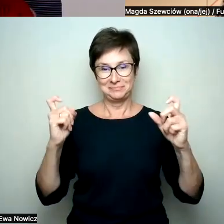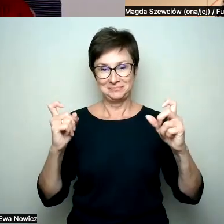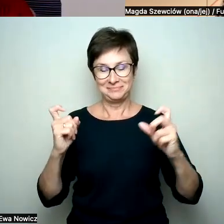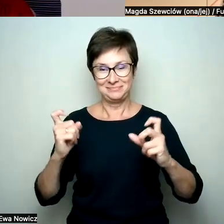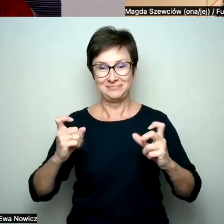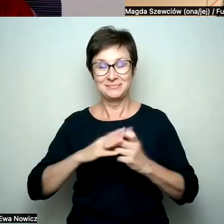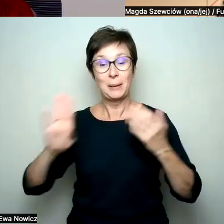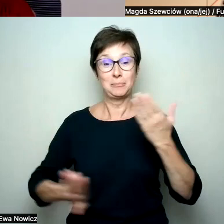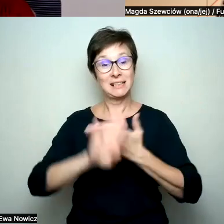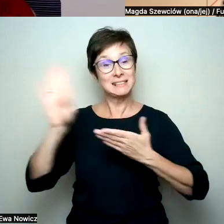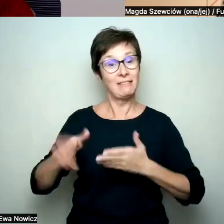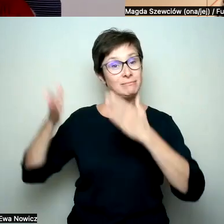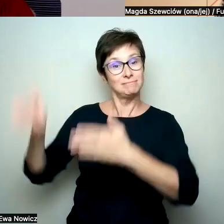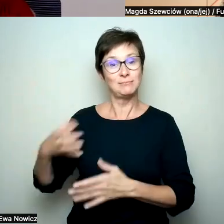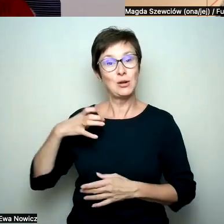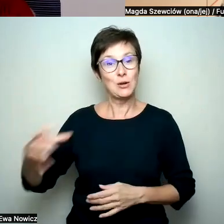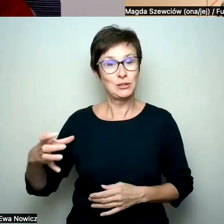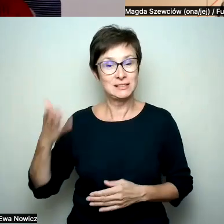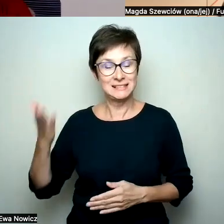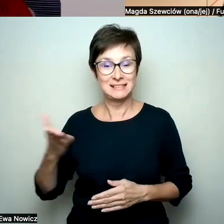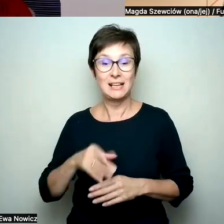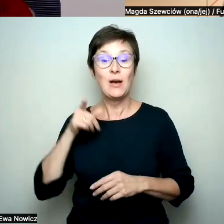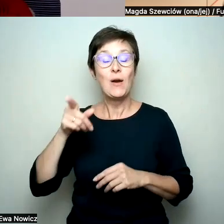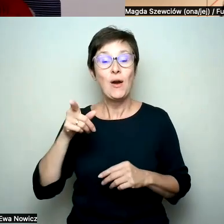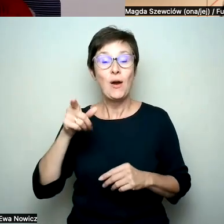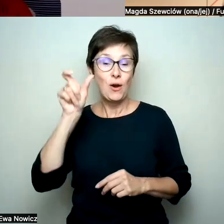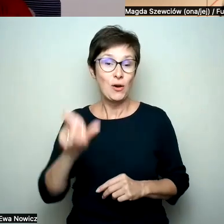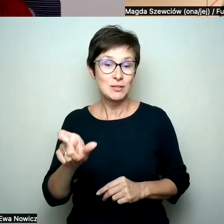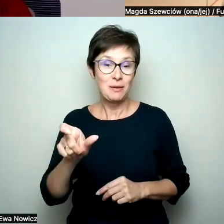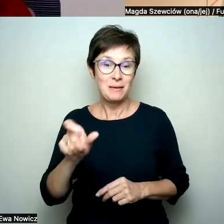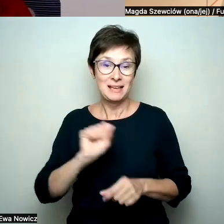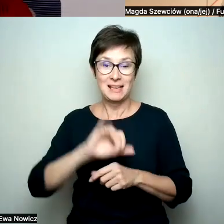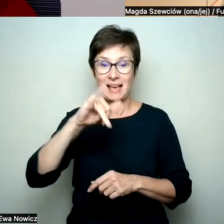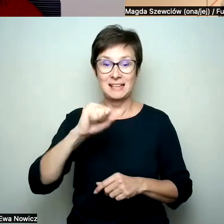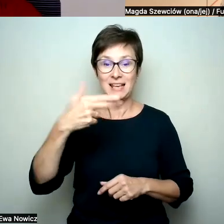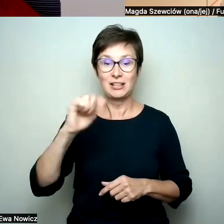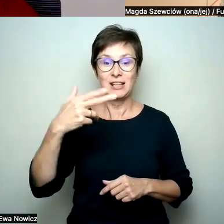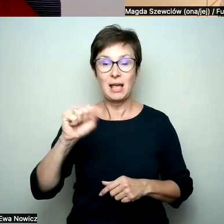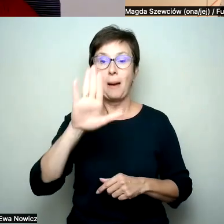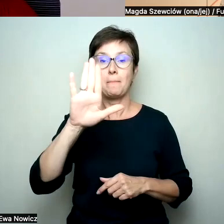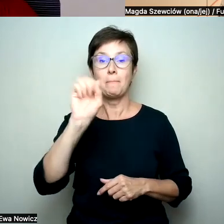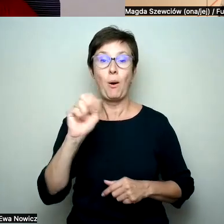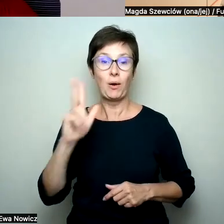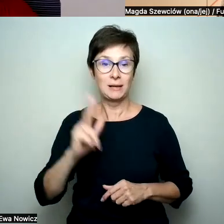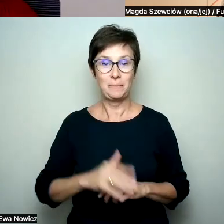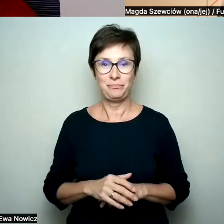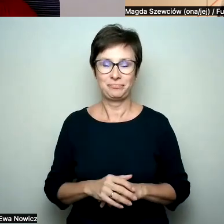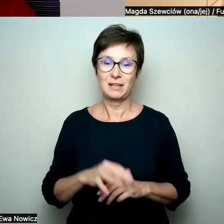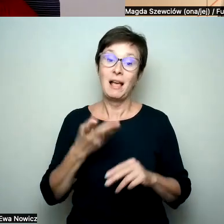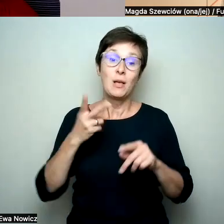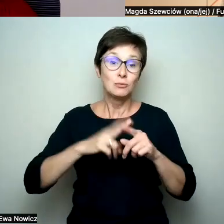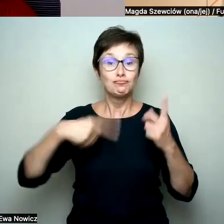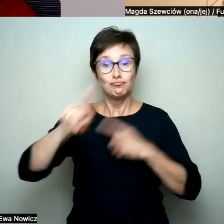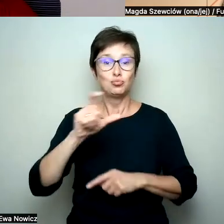czyli przedstawienia naszej gościnni, którą jest Janina Bong. Pewnie niektóre osoby